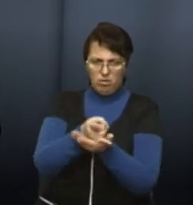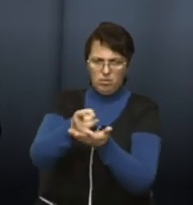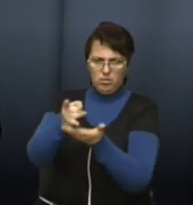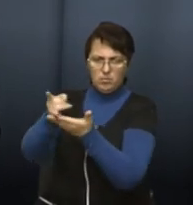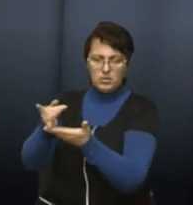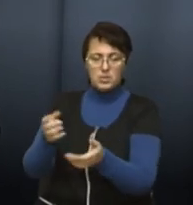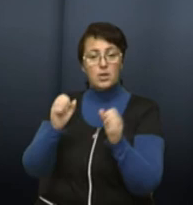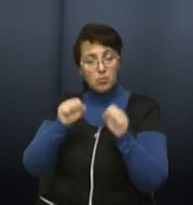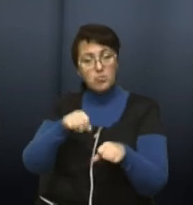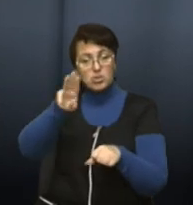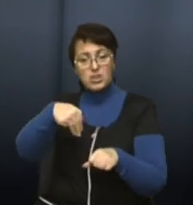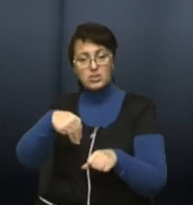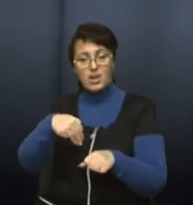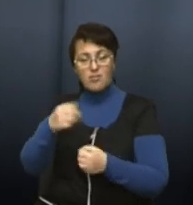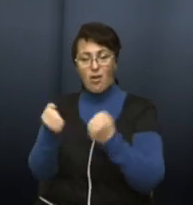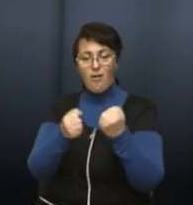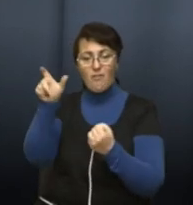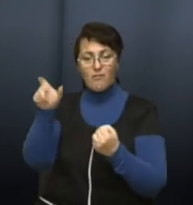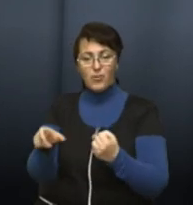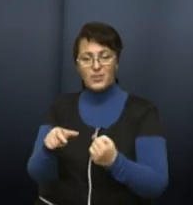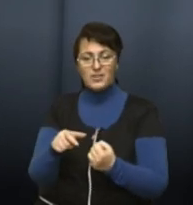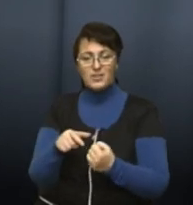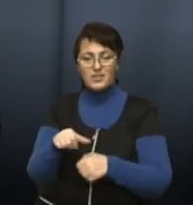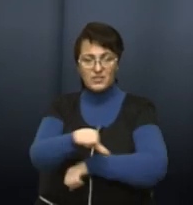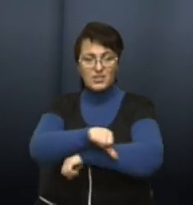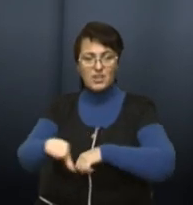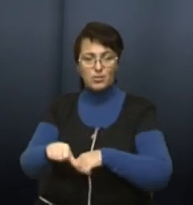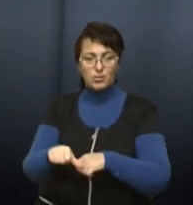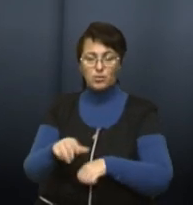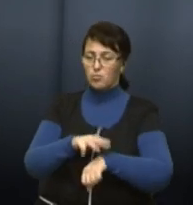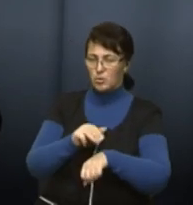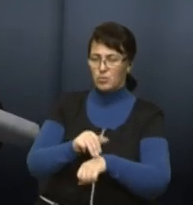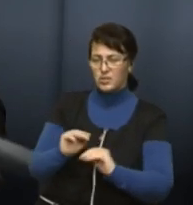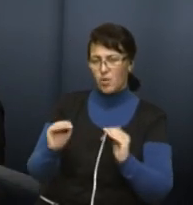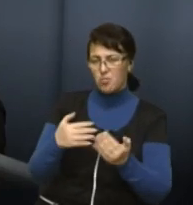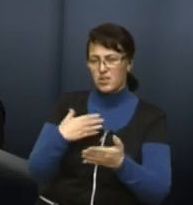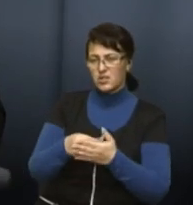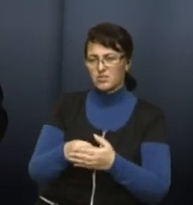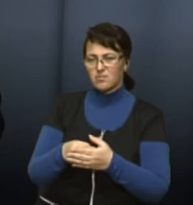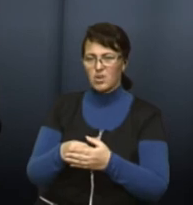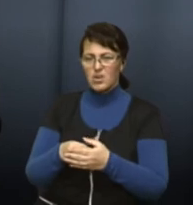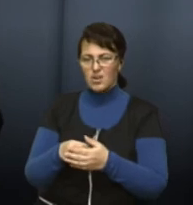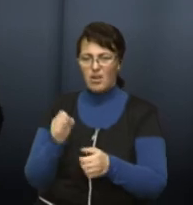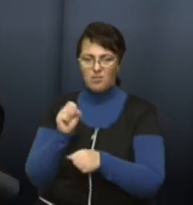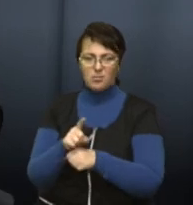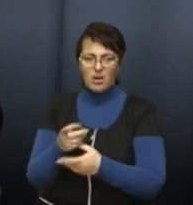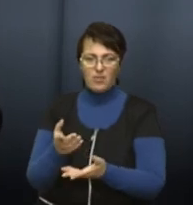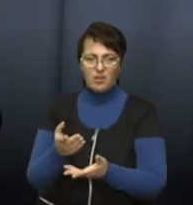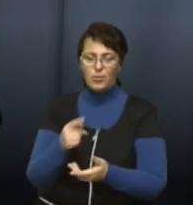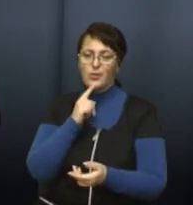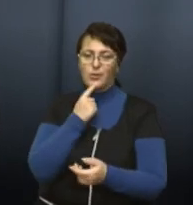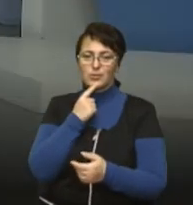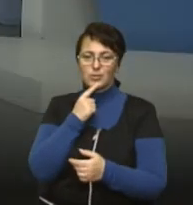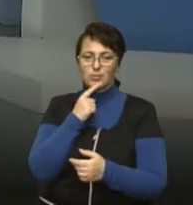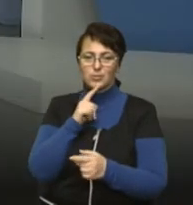оштрафувати водіїв-іноземців? Тому що чули тезу, що поліція трішки обмежена у своїх правах, обов'язково треба застати власника автомобіля,